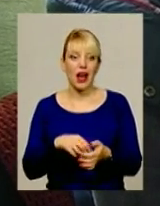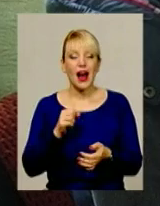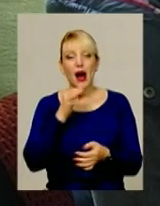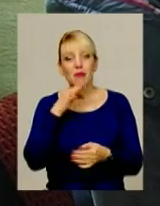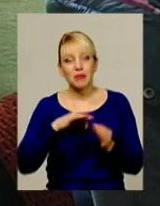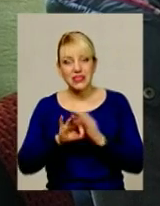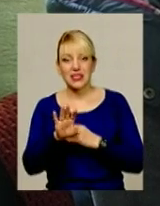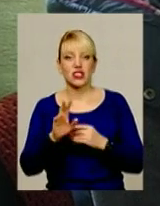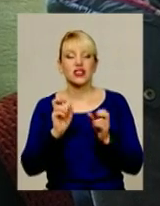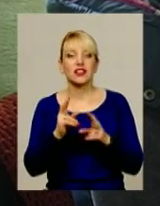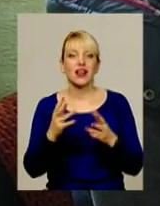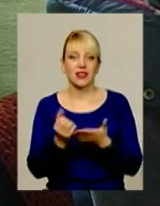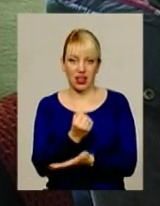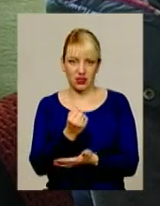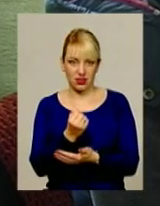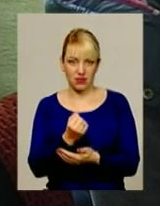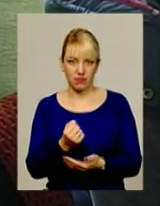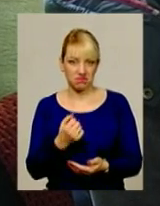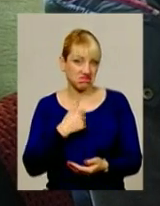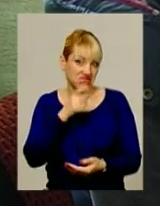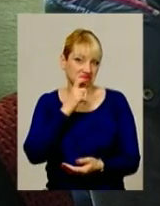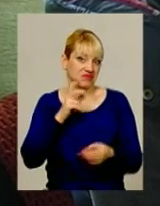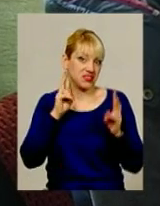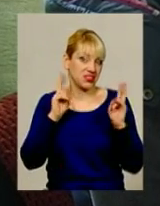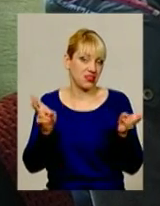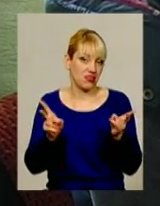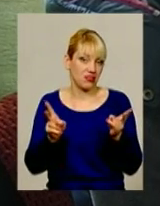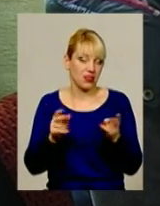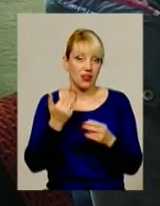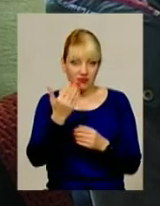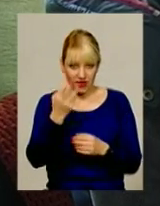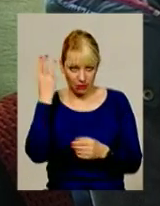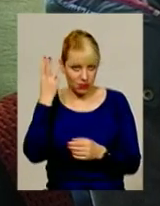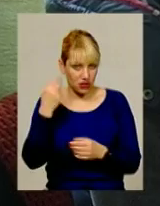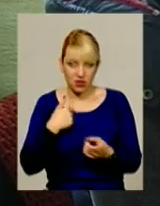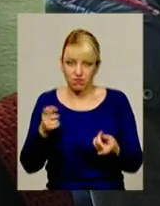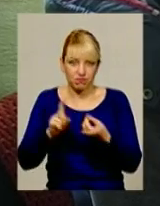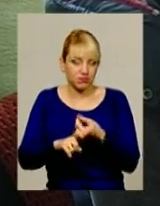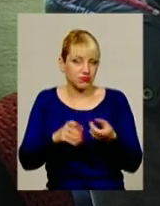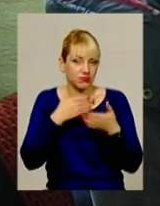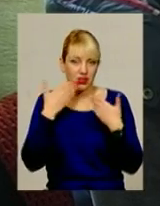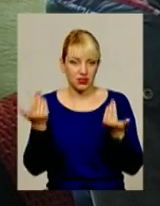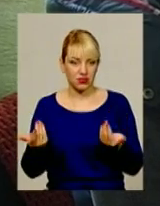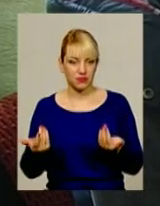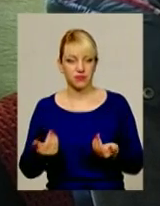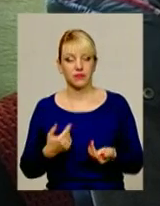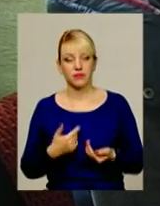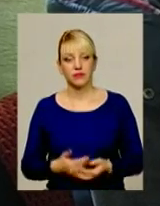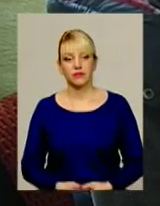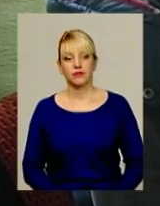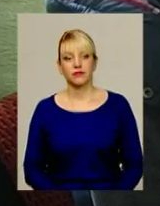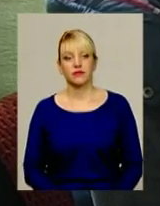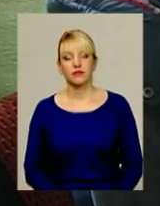підкажіть, будь ласка, як її знайти? Поняття не маю. Ми ж на Хмельницьку ніякого відношення не маємо взагалі. Ясно.